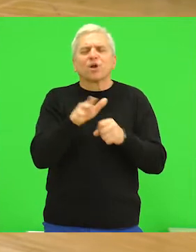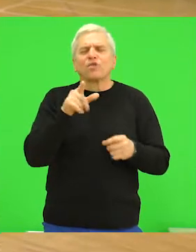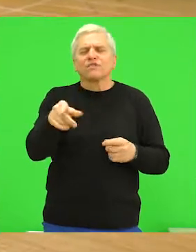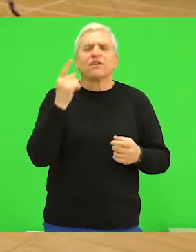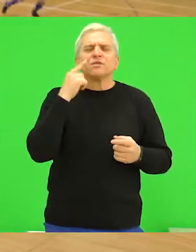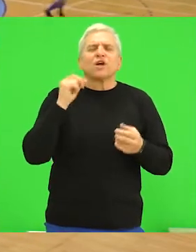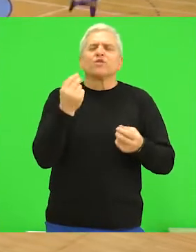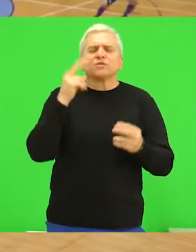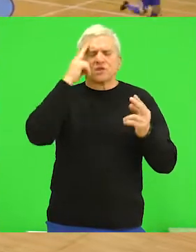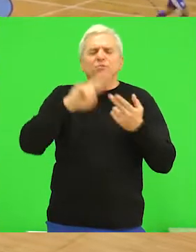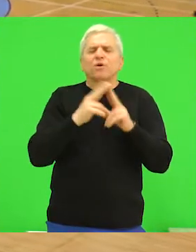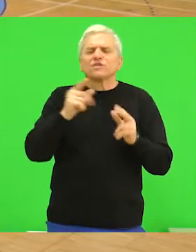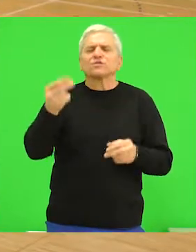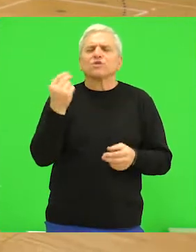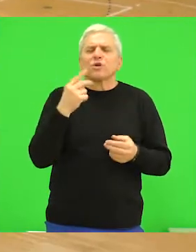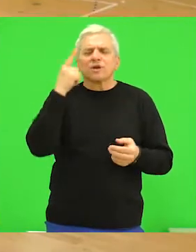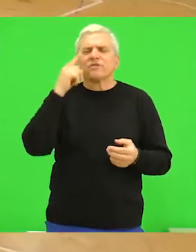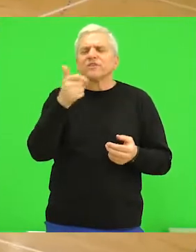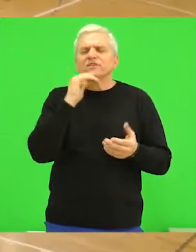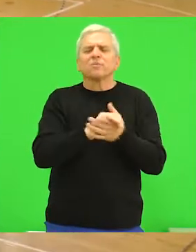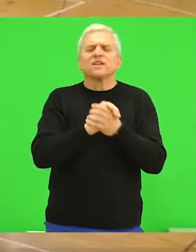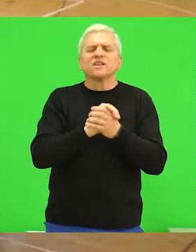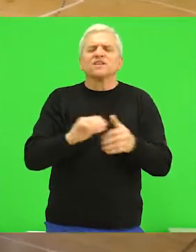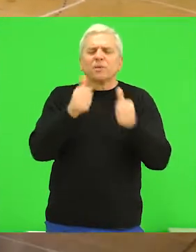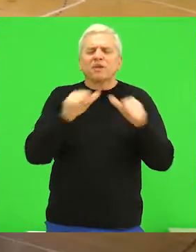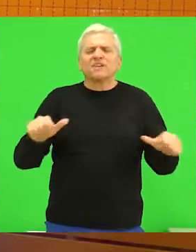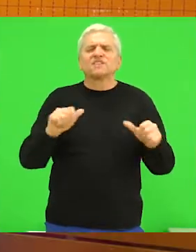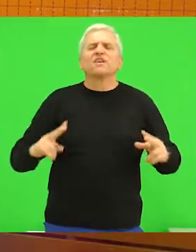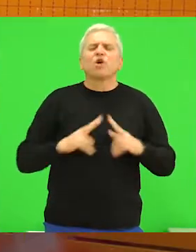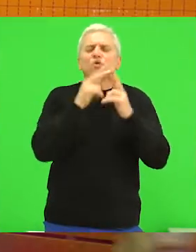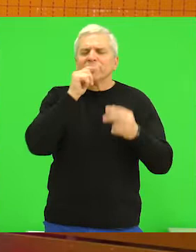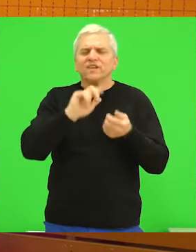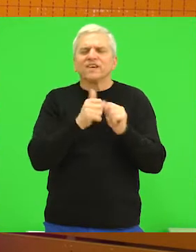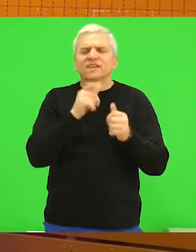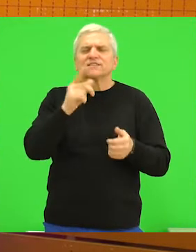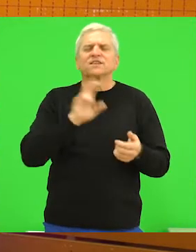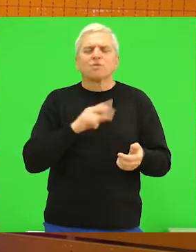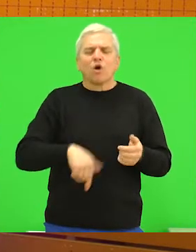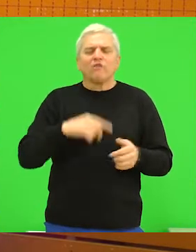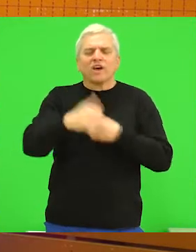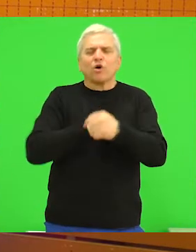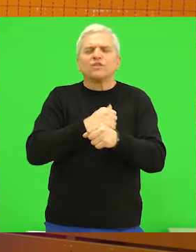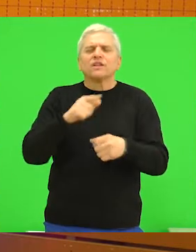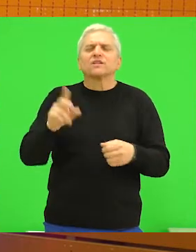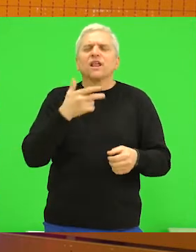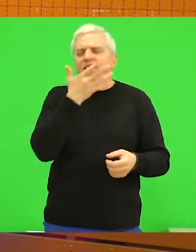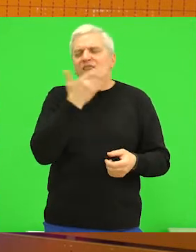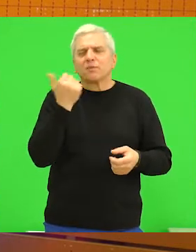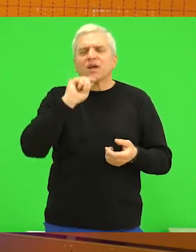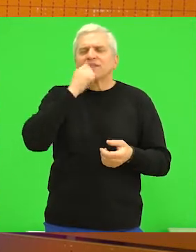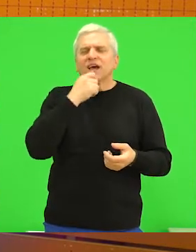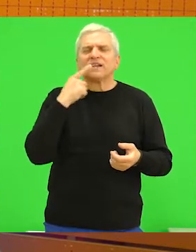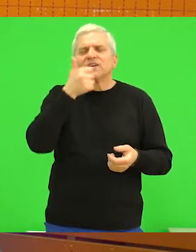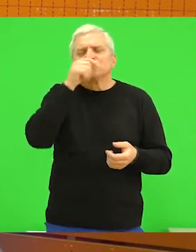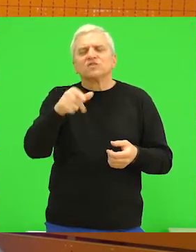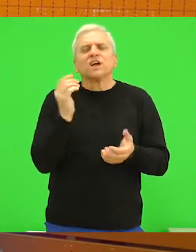protiv Sasa. da dobro se poznajemo, protivnik je dobro poznat, igramo svima i prijateljske i prvenstvene i kup smo čak igrali ove sezone, tako